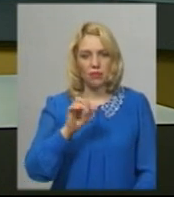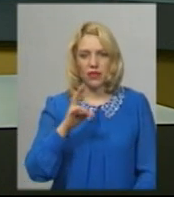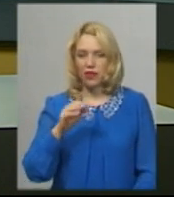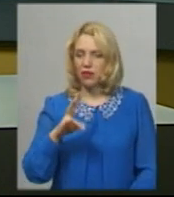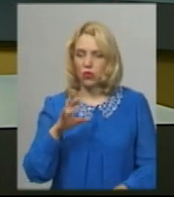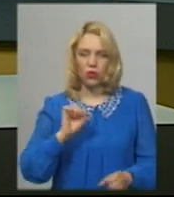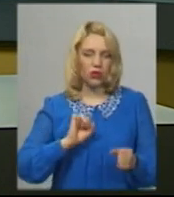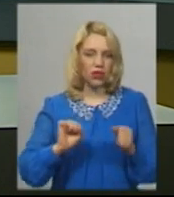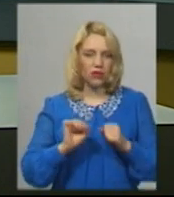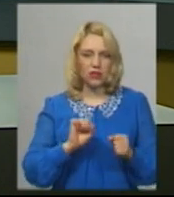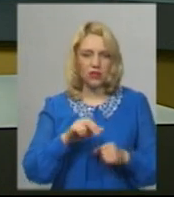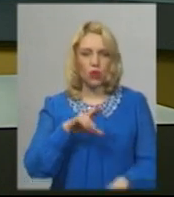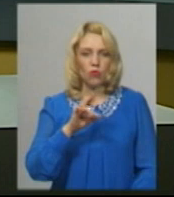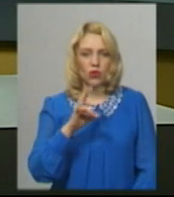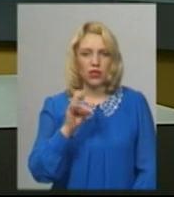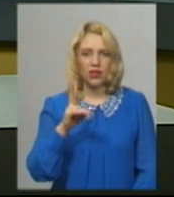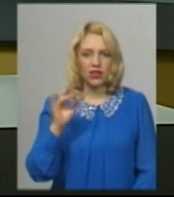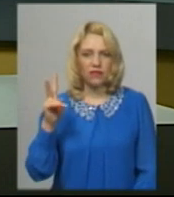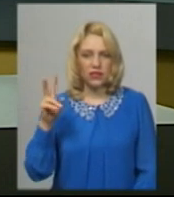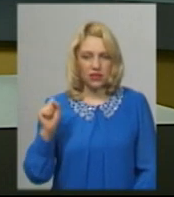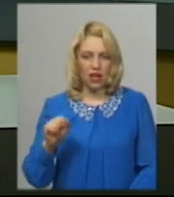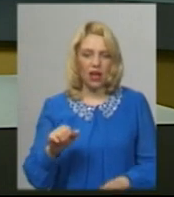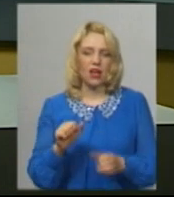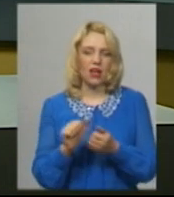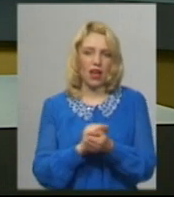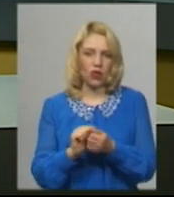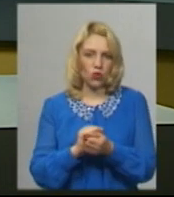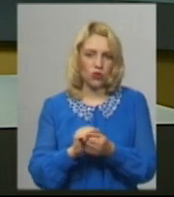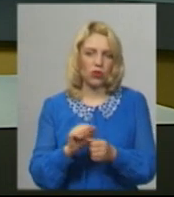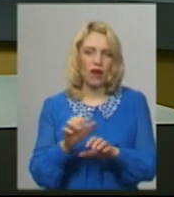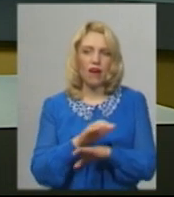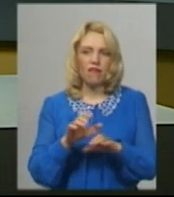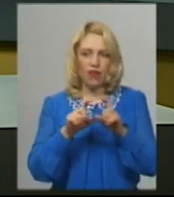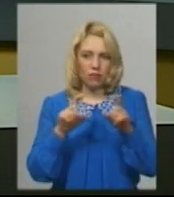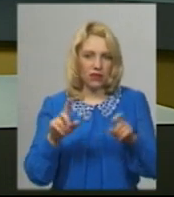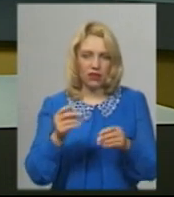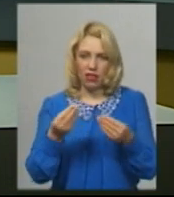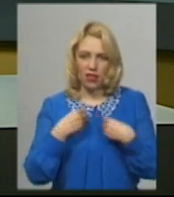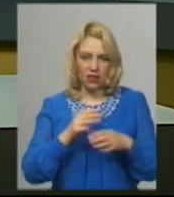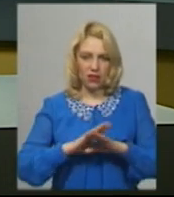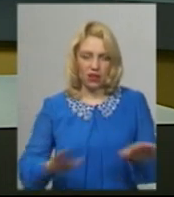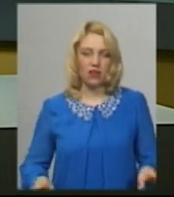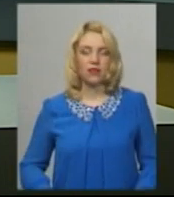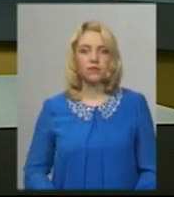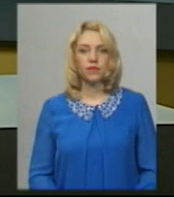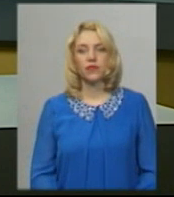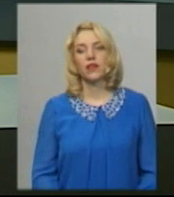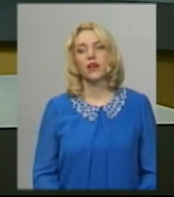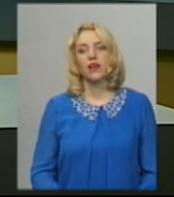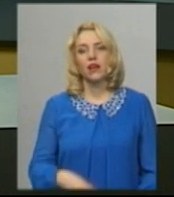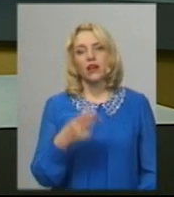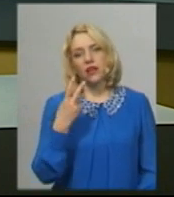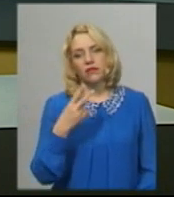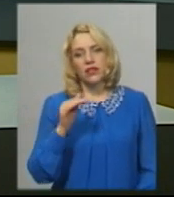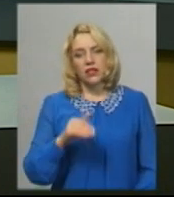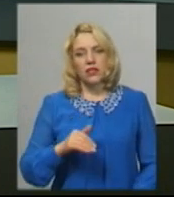та керівництвом Понінівської картонно-паперової фабрики. Коментарів нашій редакції вони не надали. Дві тисячі